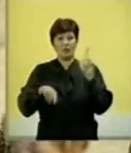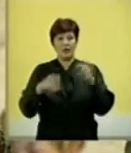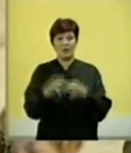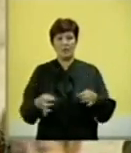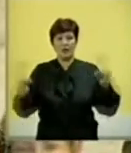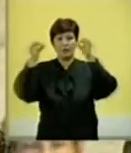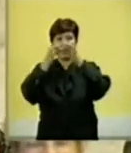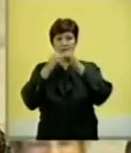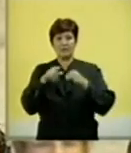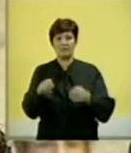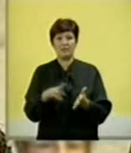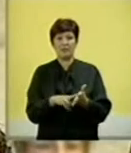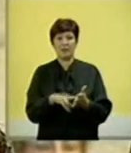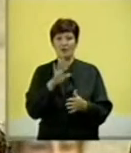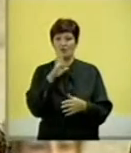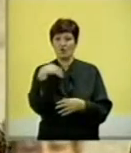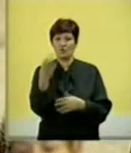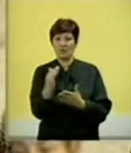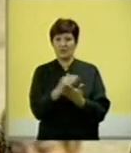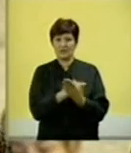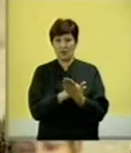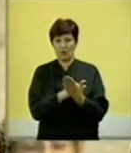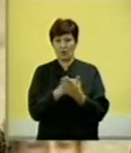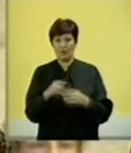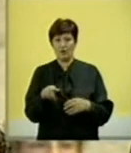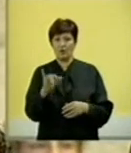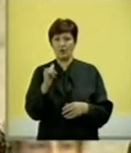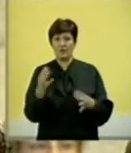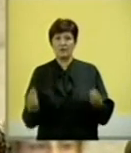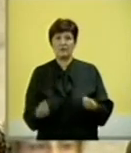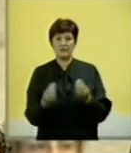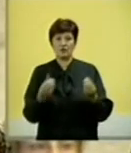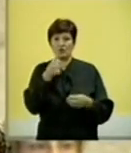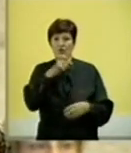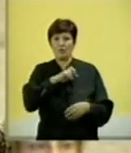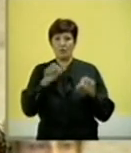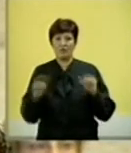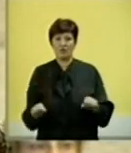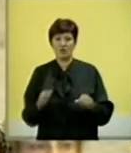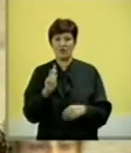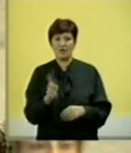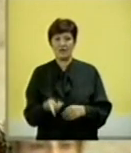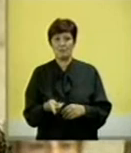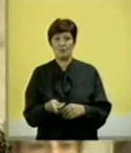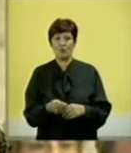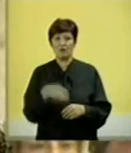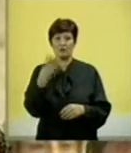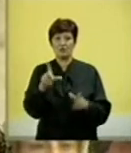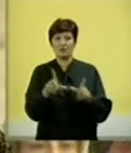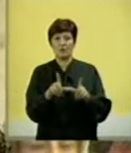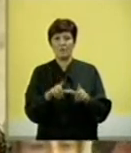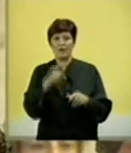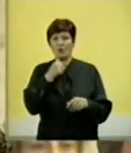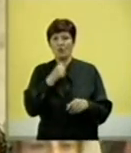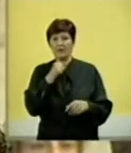i u realizaciji tih prava koji su date zakonom. To jeste nešto što republička vlada mora da postavi u